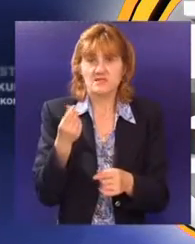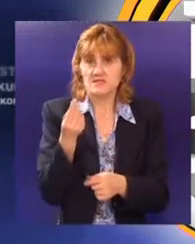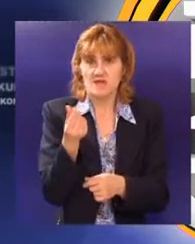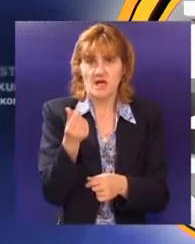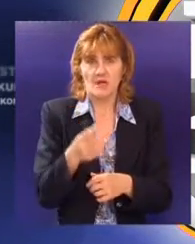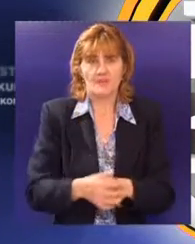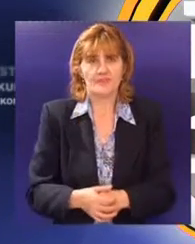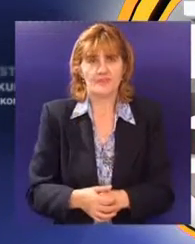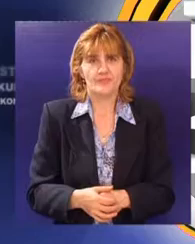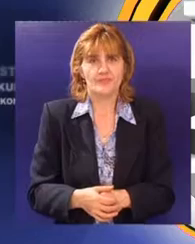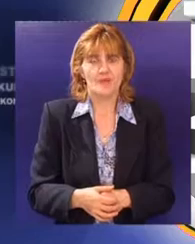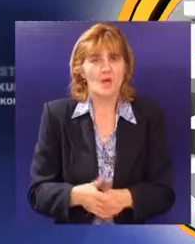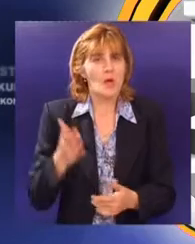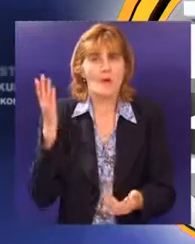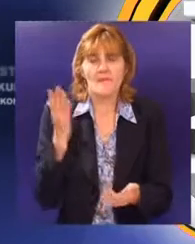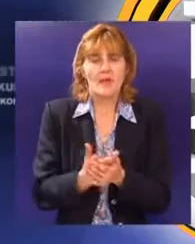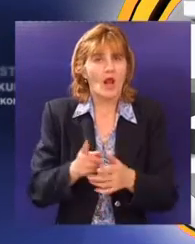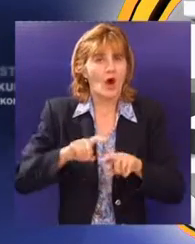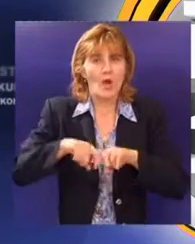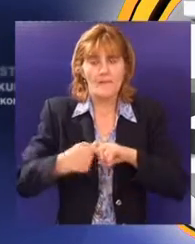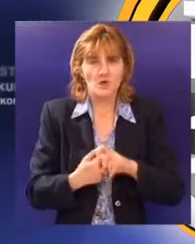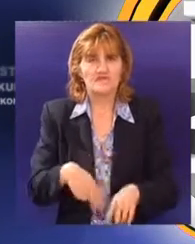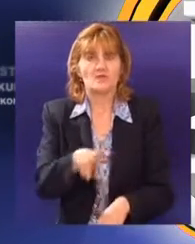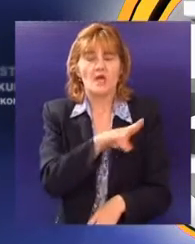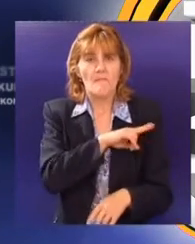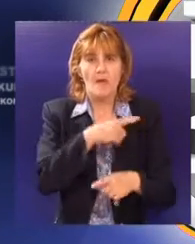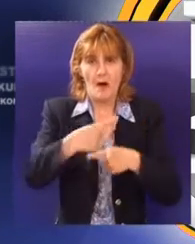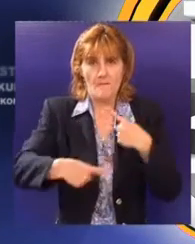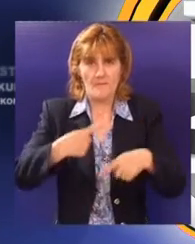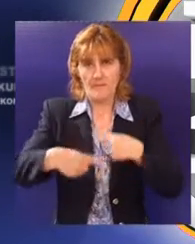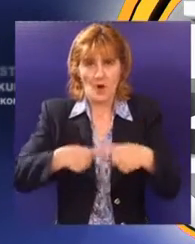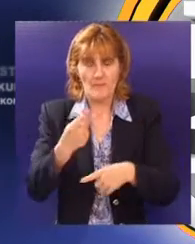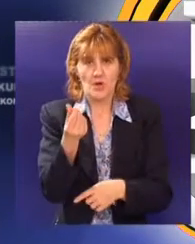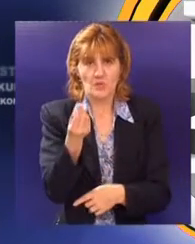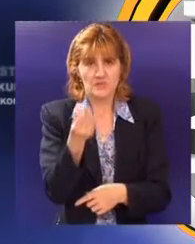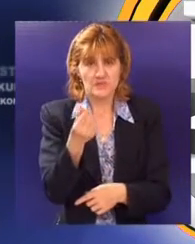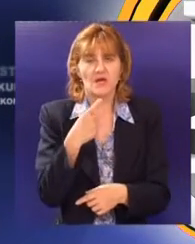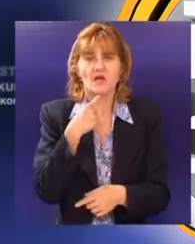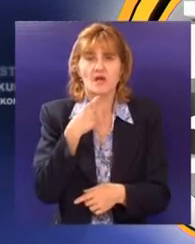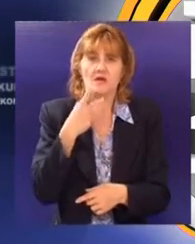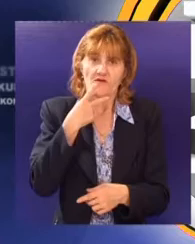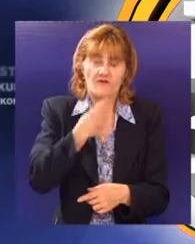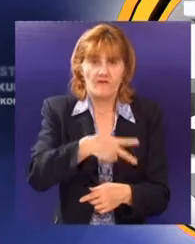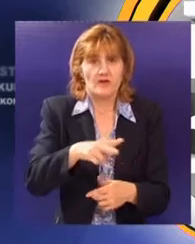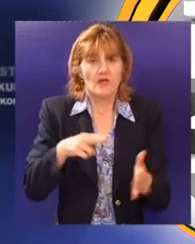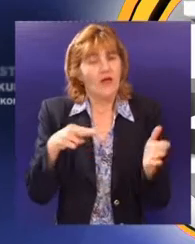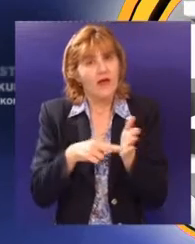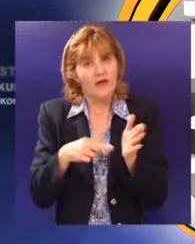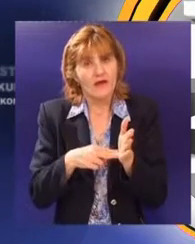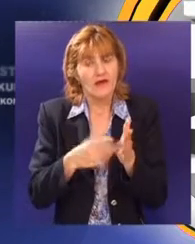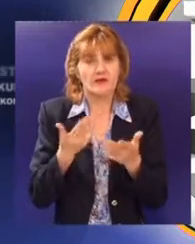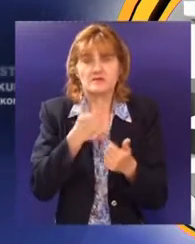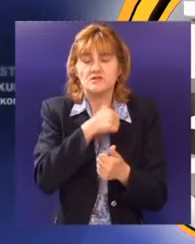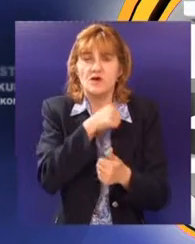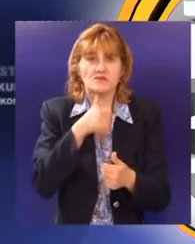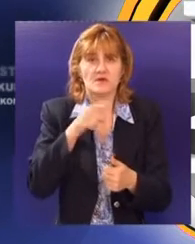cene. Bilo koji proizvod ima promene u njegovoj cijeni koštanja kad dođe do promene energenta zavisi koja